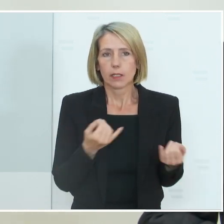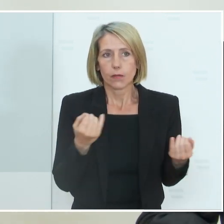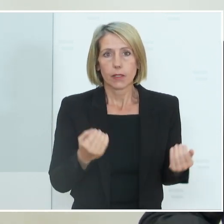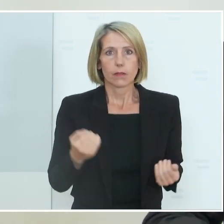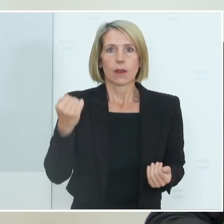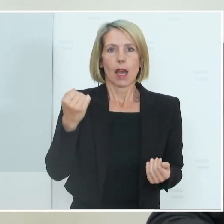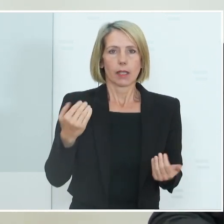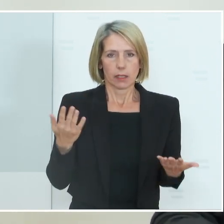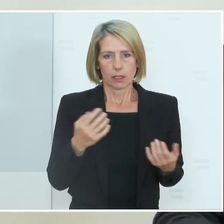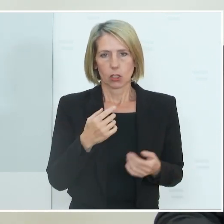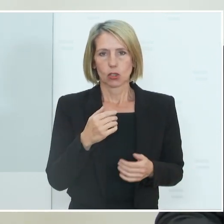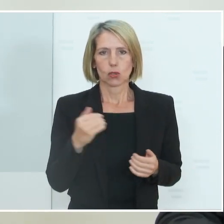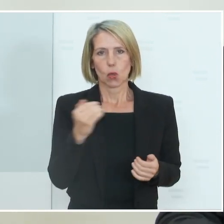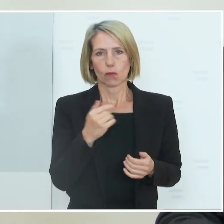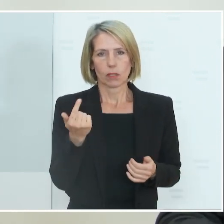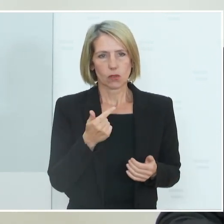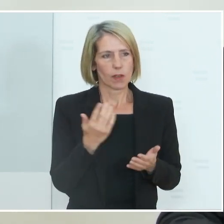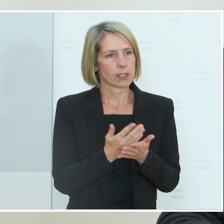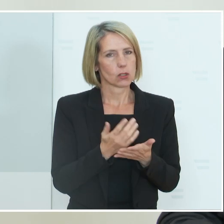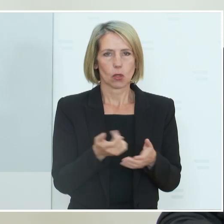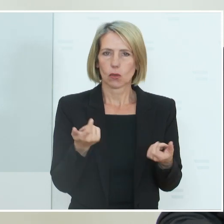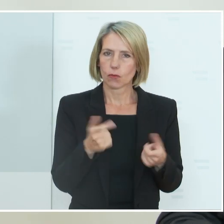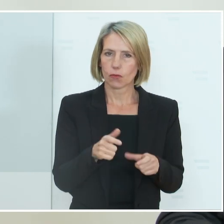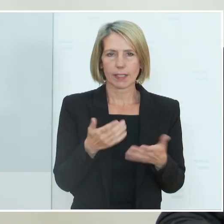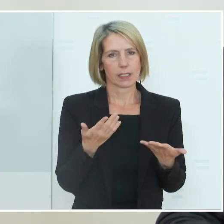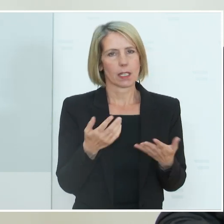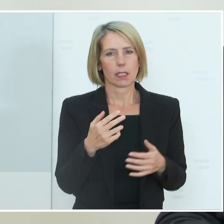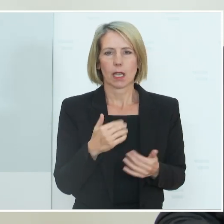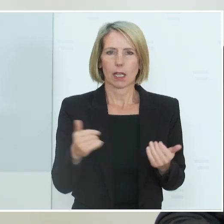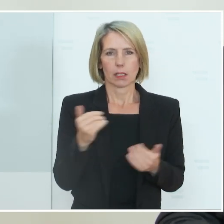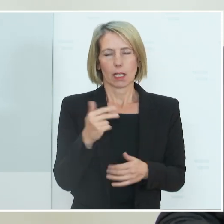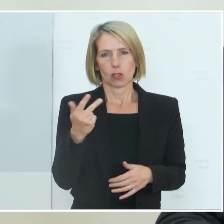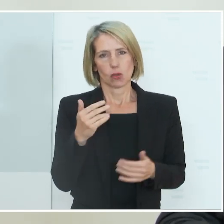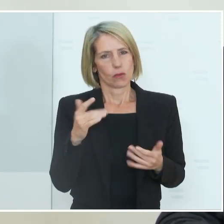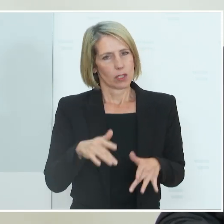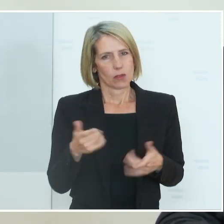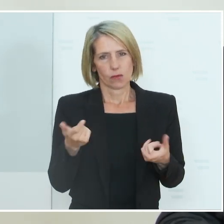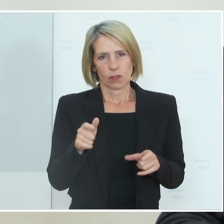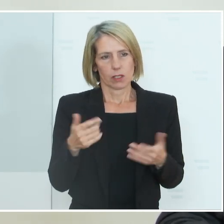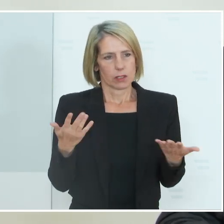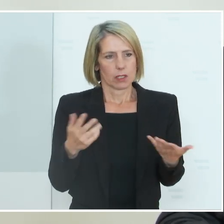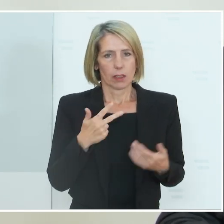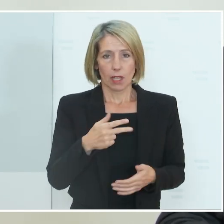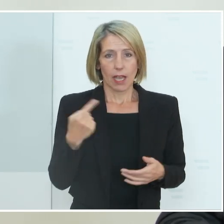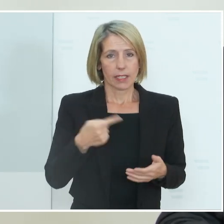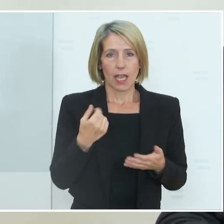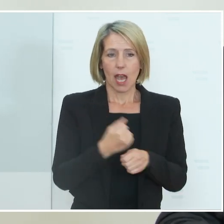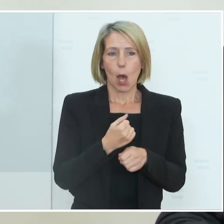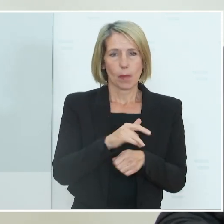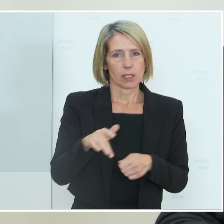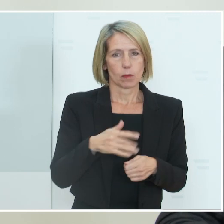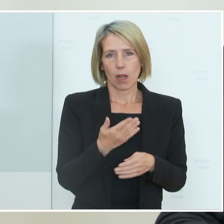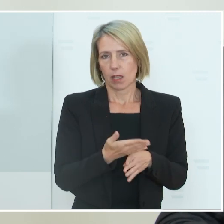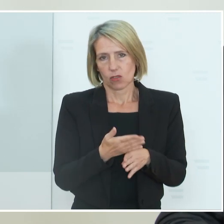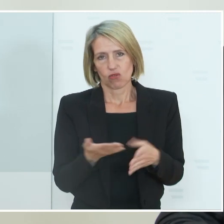Stufe 2 ist definiert, Stufe 3 ist definiert. Wir haben 3G am Arbeitsplatz und das ist jetzt der Plan. Den haben wir vor über